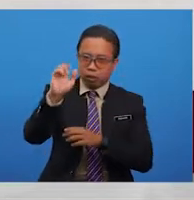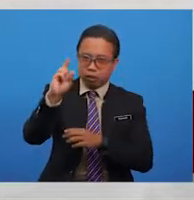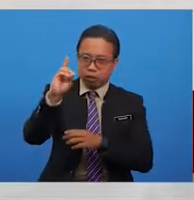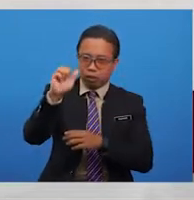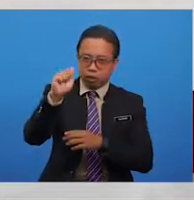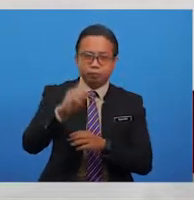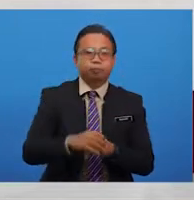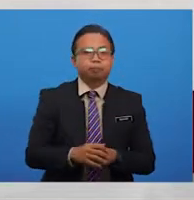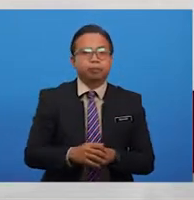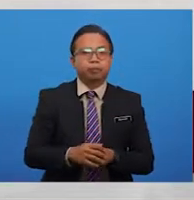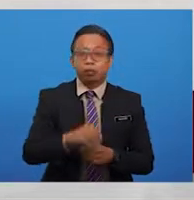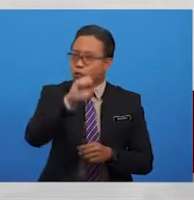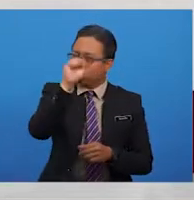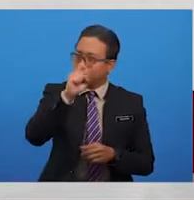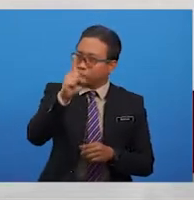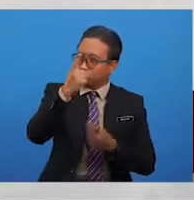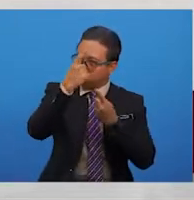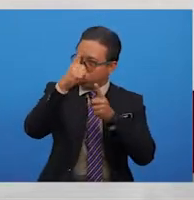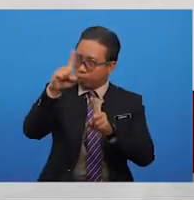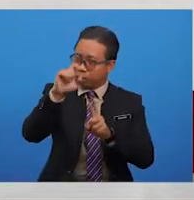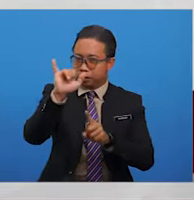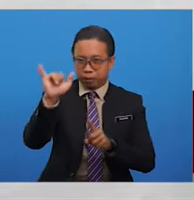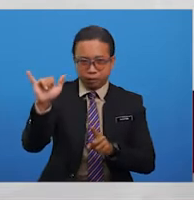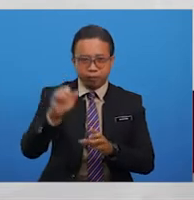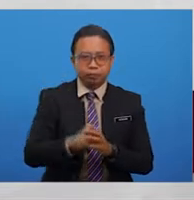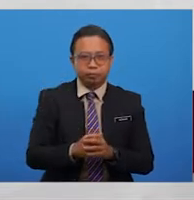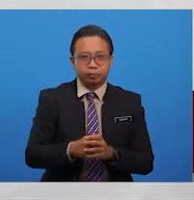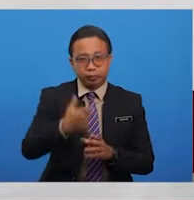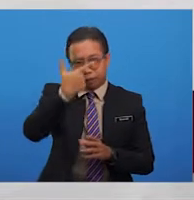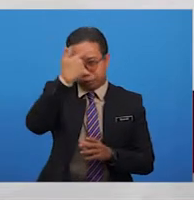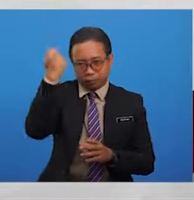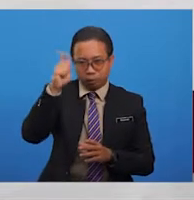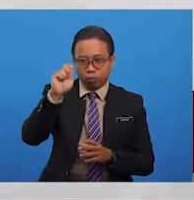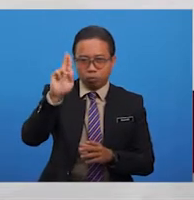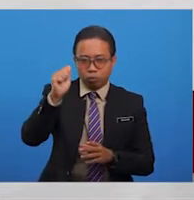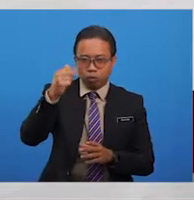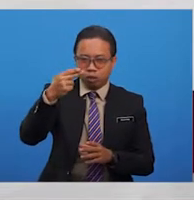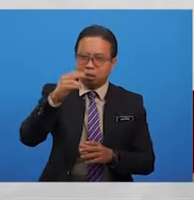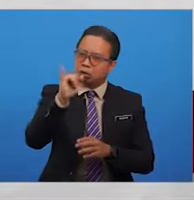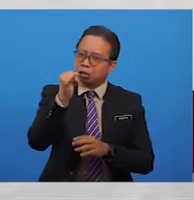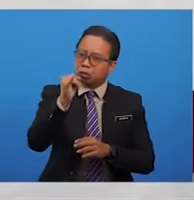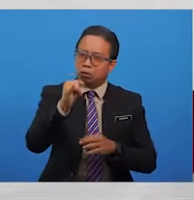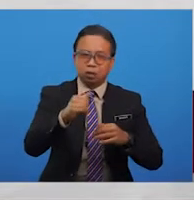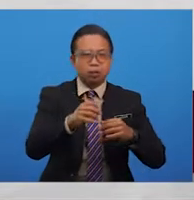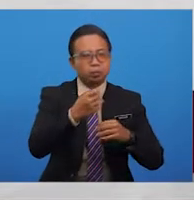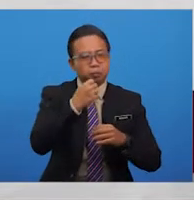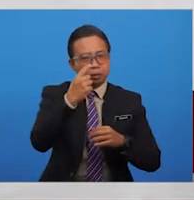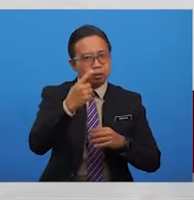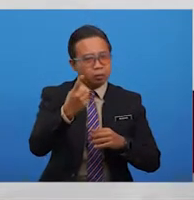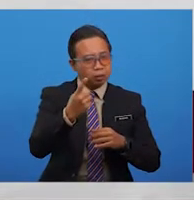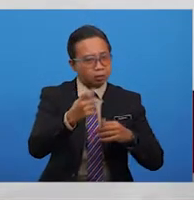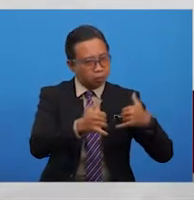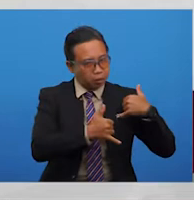Jawapan bagi soalan pertama ialah sebab tuah tidak boleh digelar sebagai pendekar